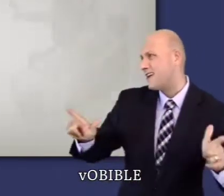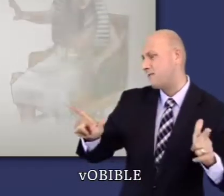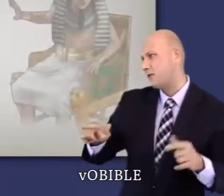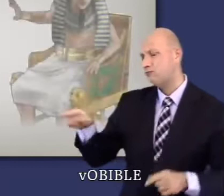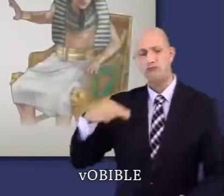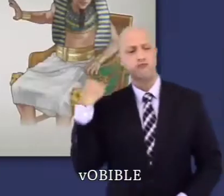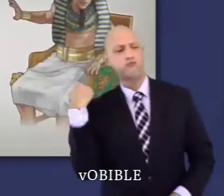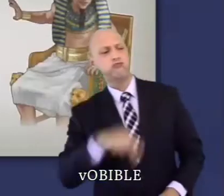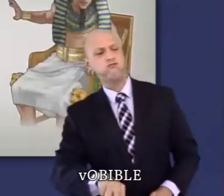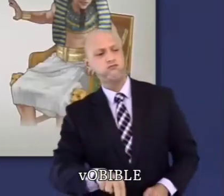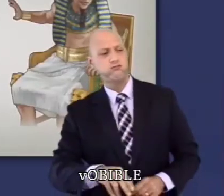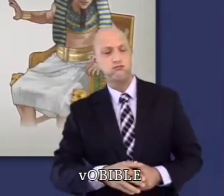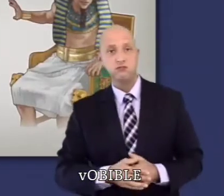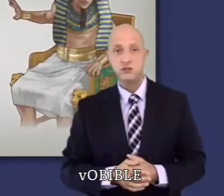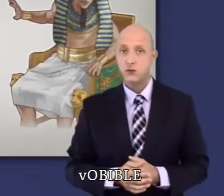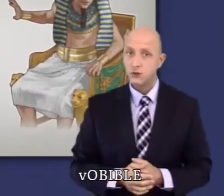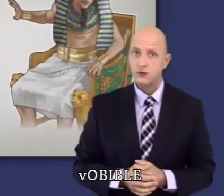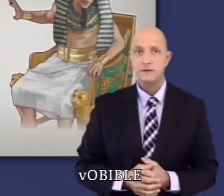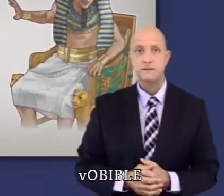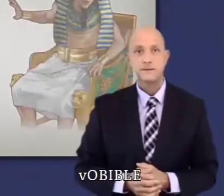Israël. Mais Pharaon refuse.